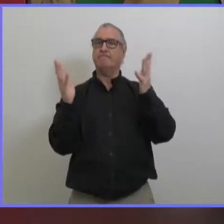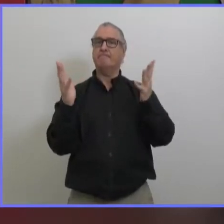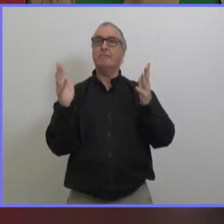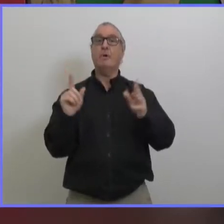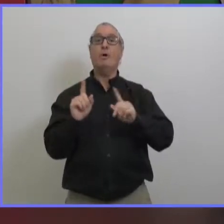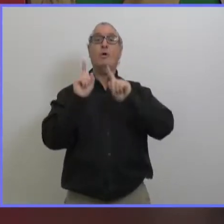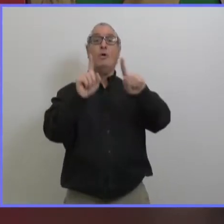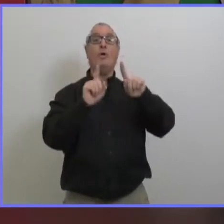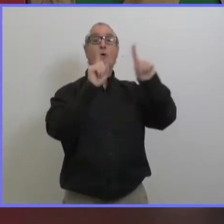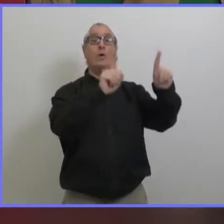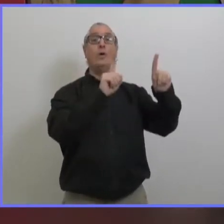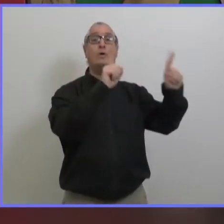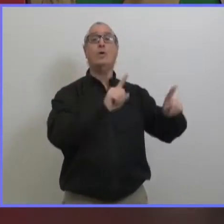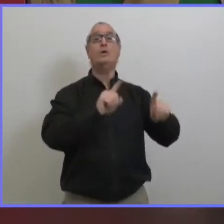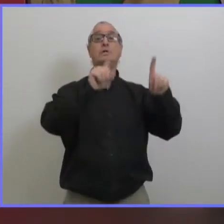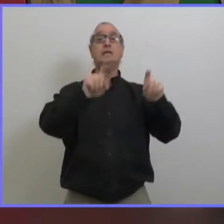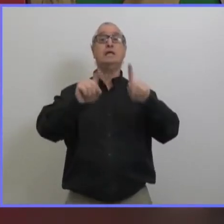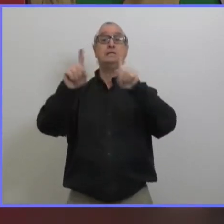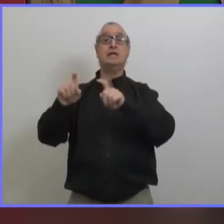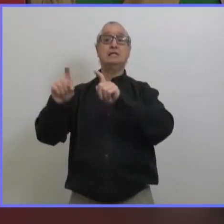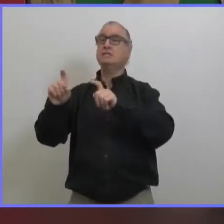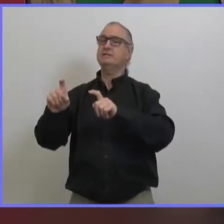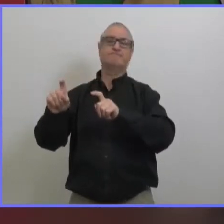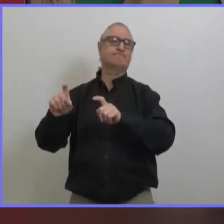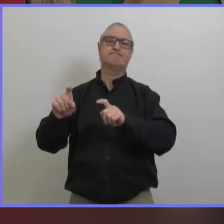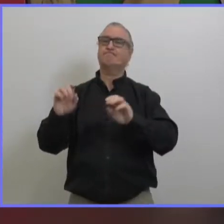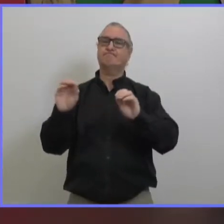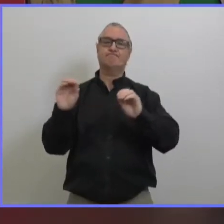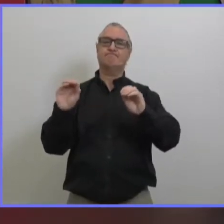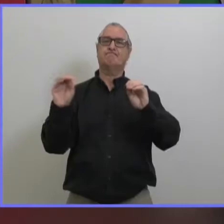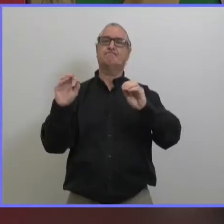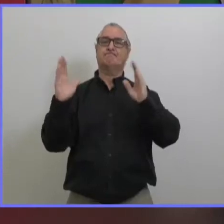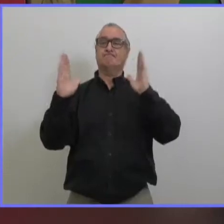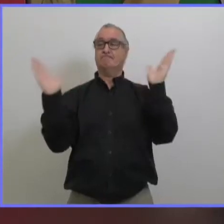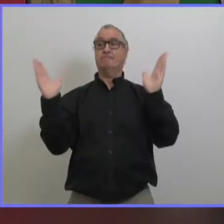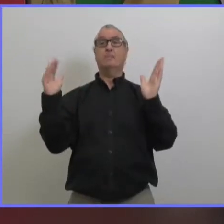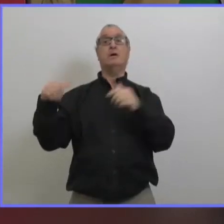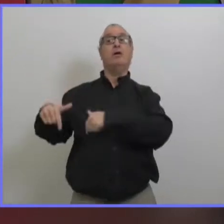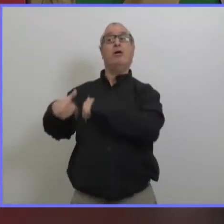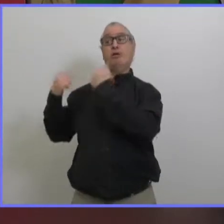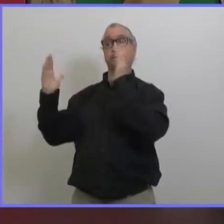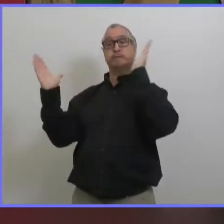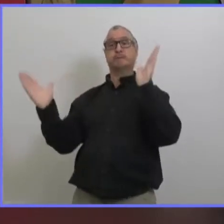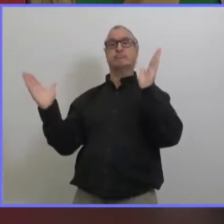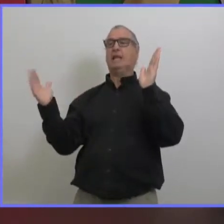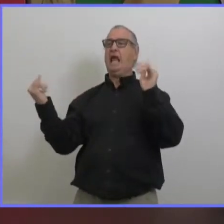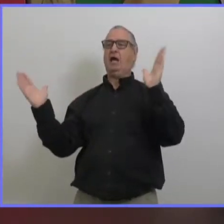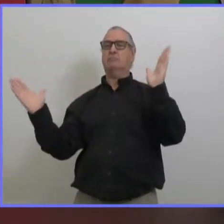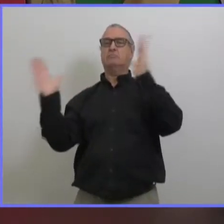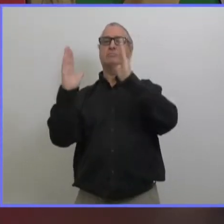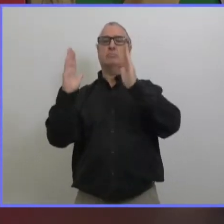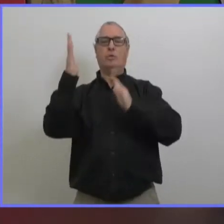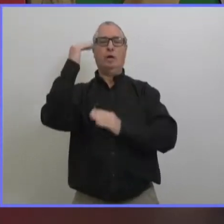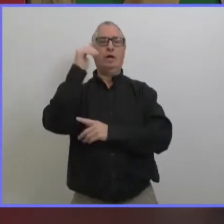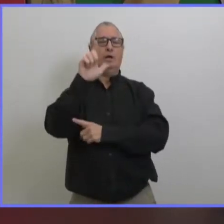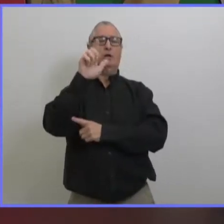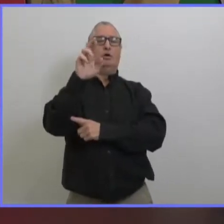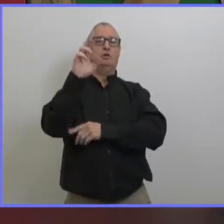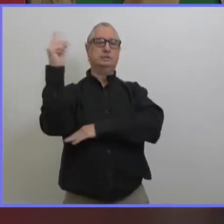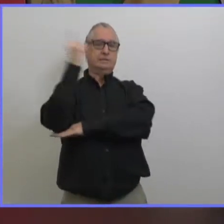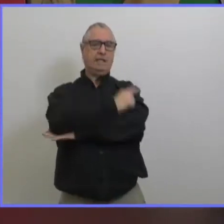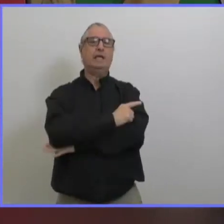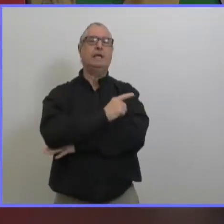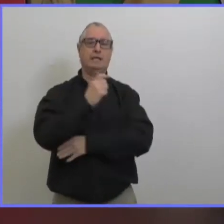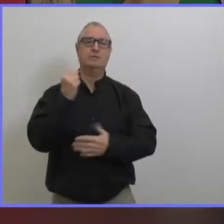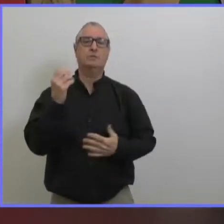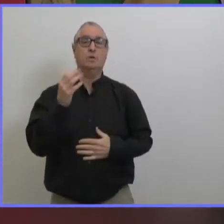'ouverture avant de vous rendre sur le lieu à cause du vacances il ne va pas y avoir de conférences de presse lundi